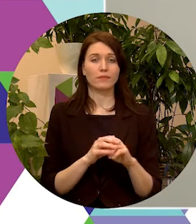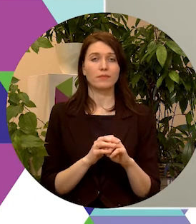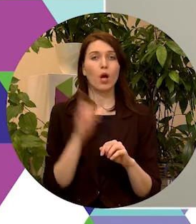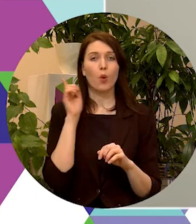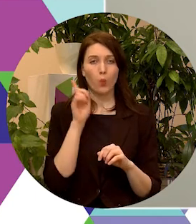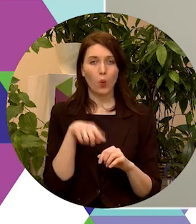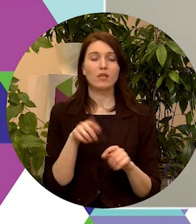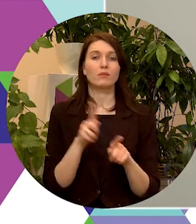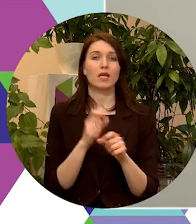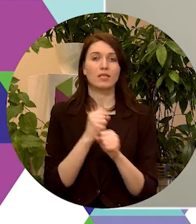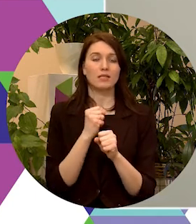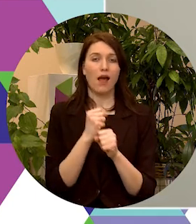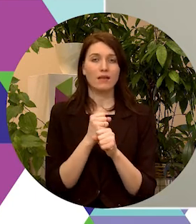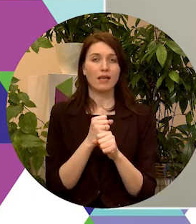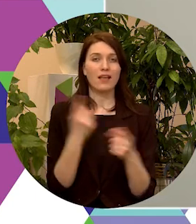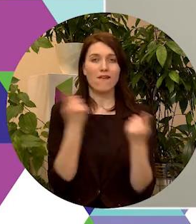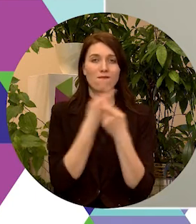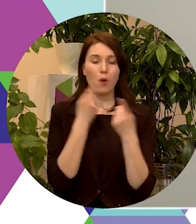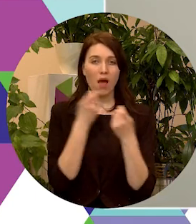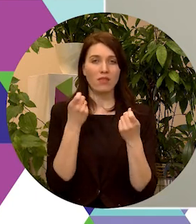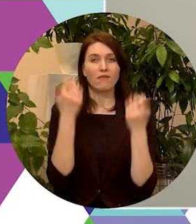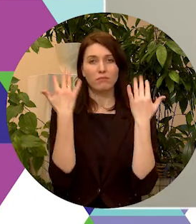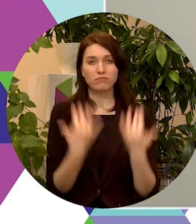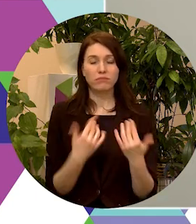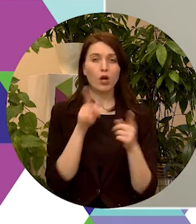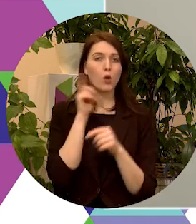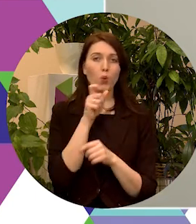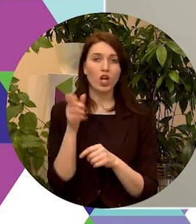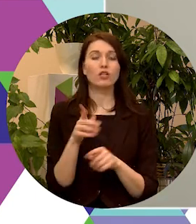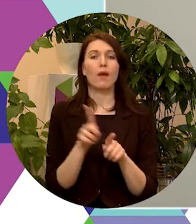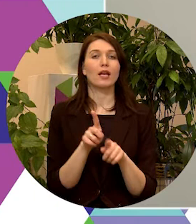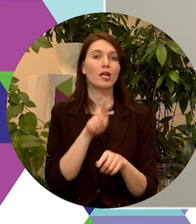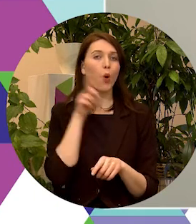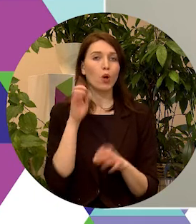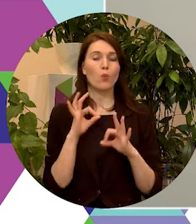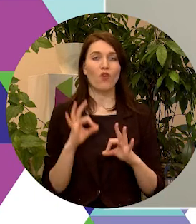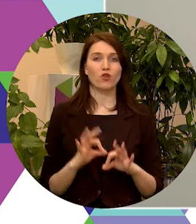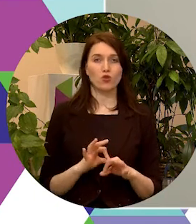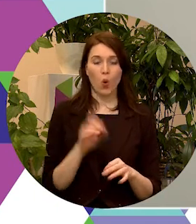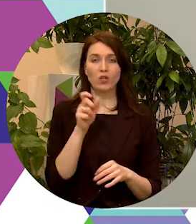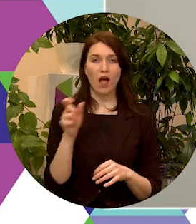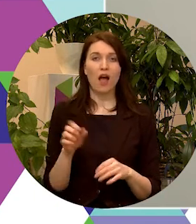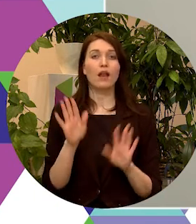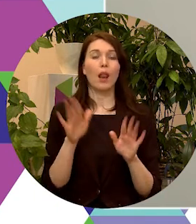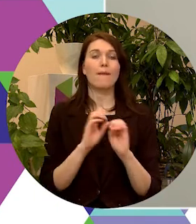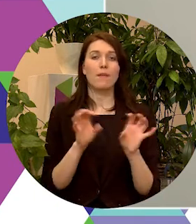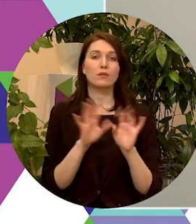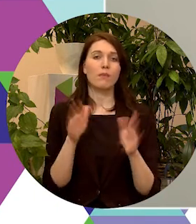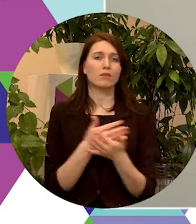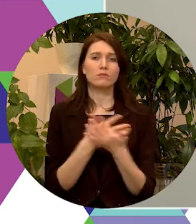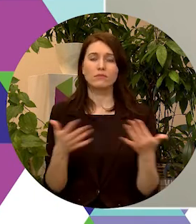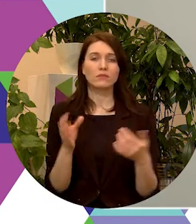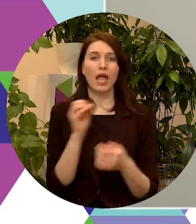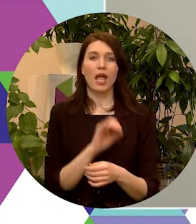strādāsim pie šīs informatīvās kampaņas ar jauniešiem un jaunajiem profesionāļiem, lai pastāstītu par šīm daudzajām